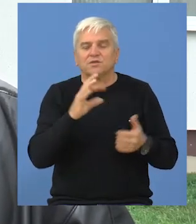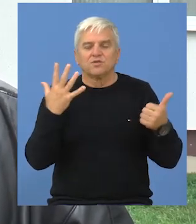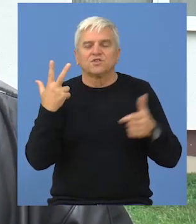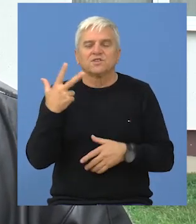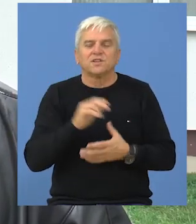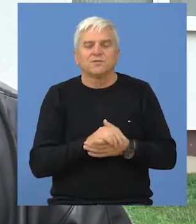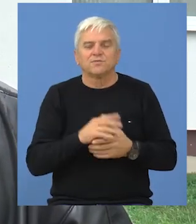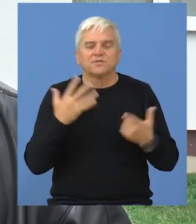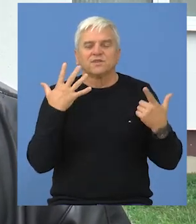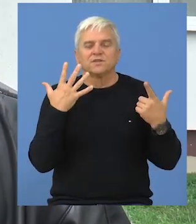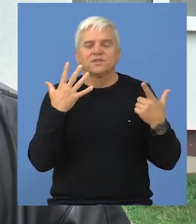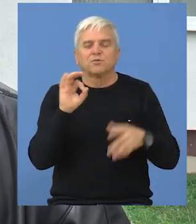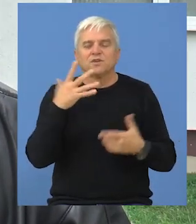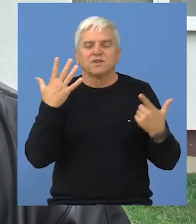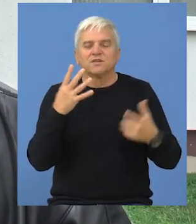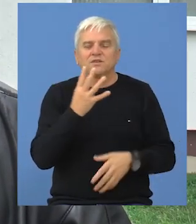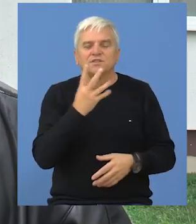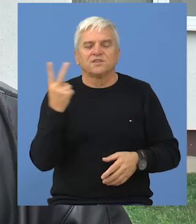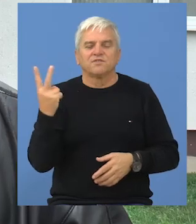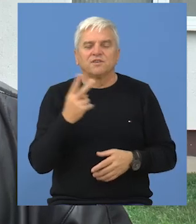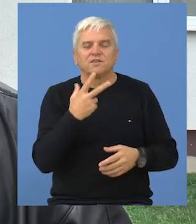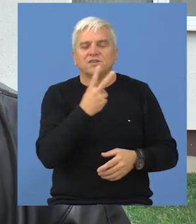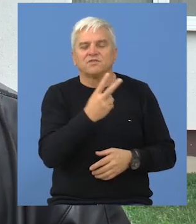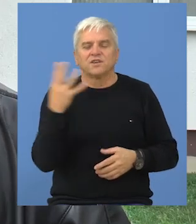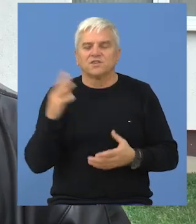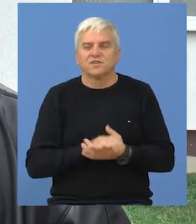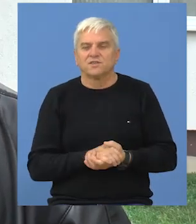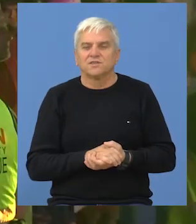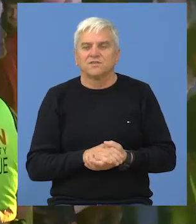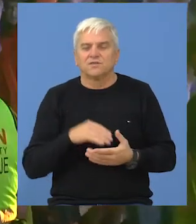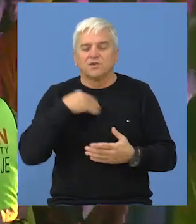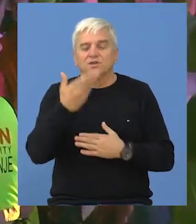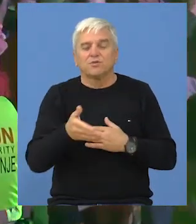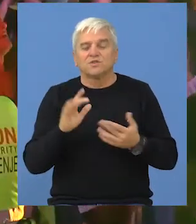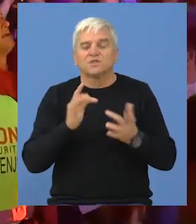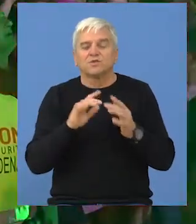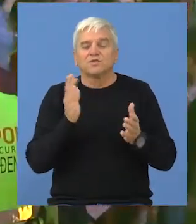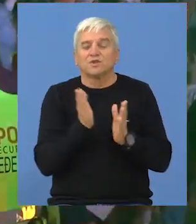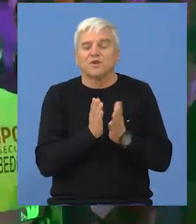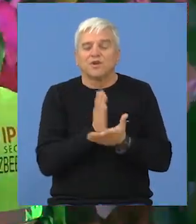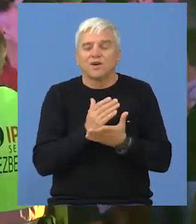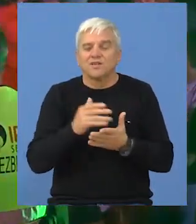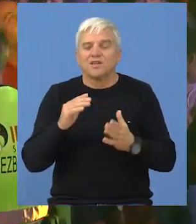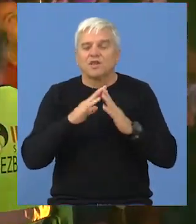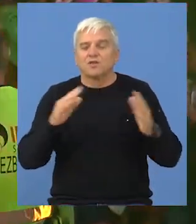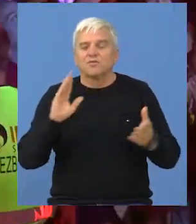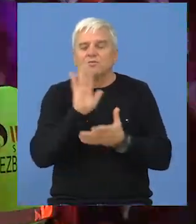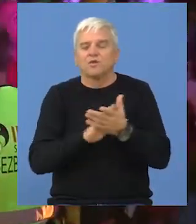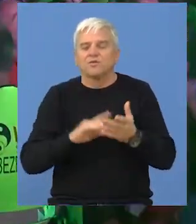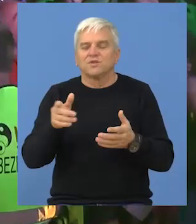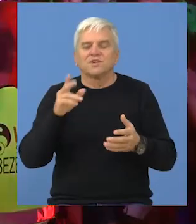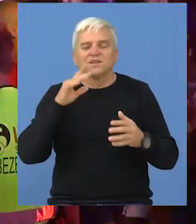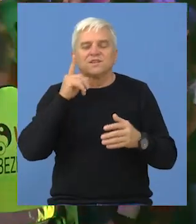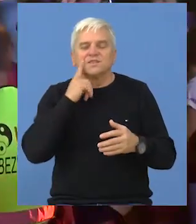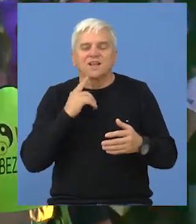063 707 4224. Nakon sportskog dela domaćine počinju sa